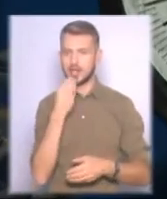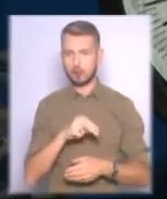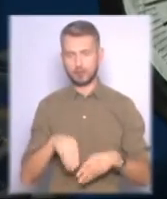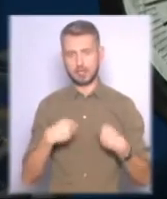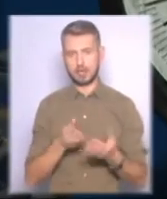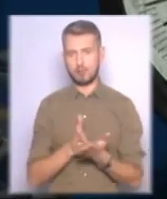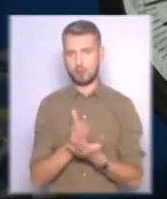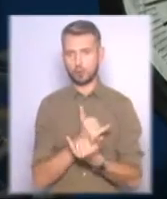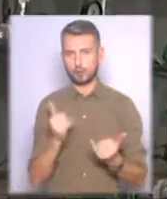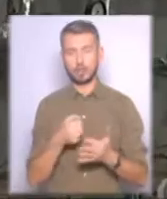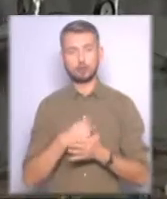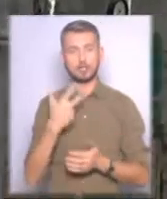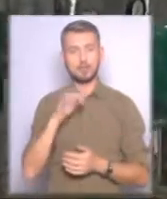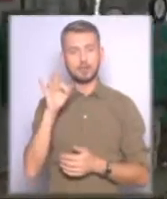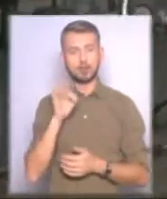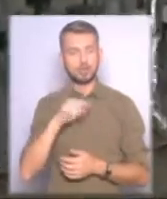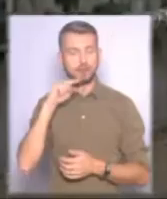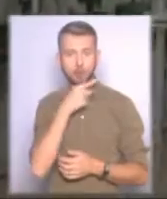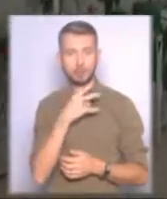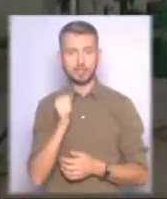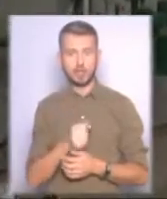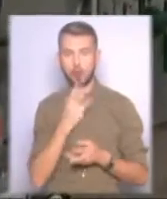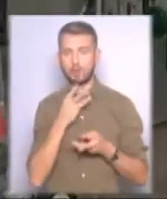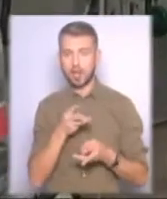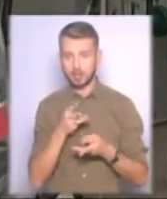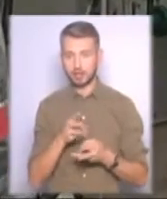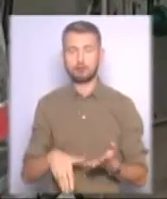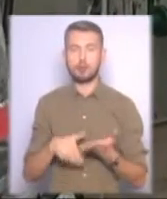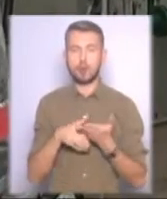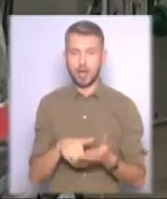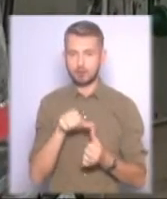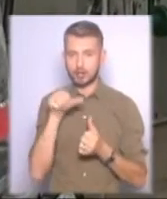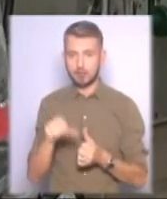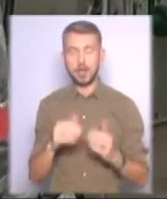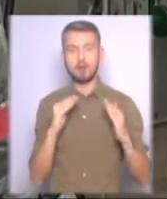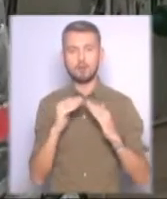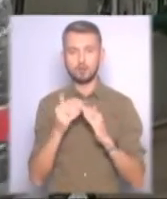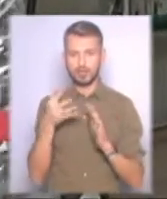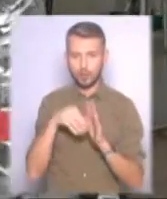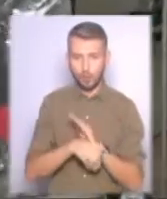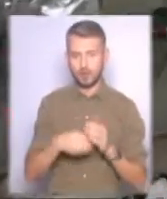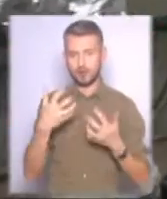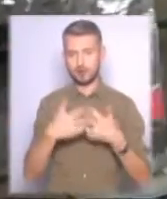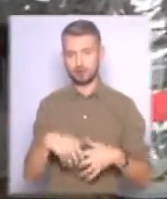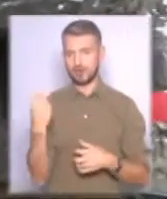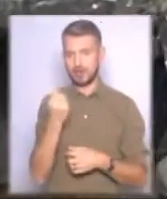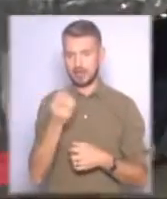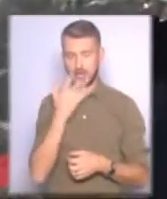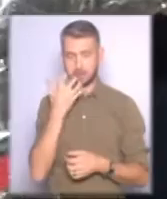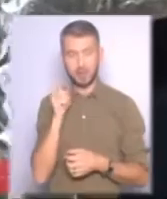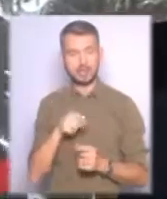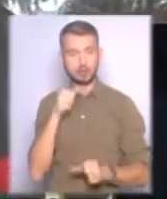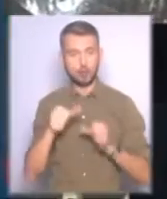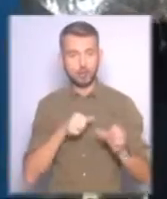послуг. До 30% зекономити на опаленні споживачам допомагають, зокрема, і будинкові лічильники тепла. Їх цьогоріч